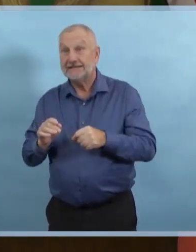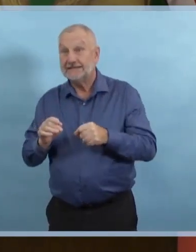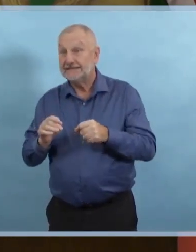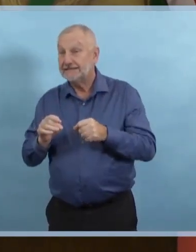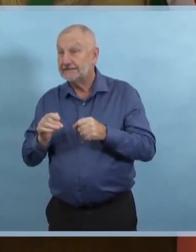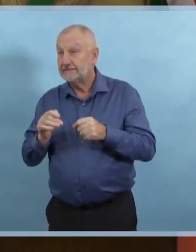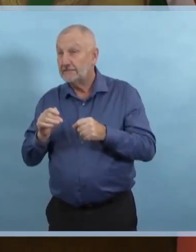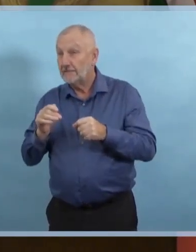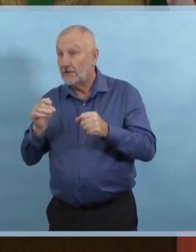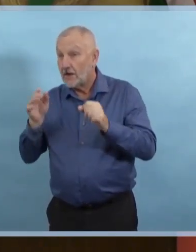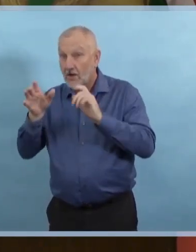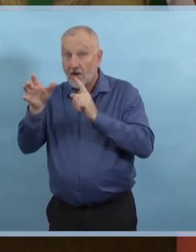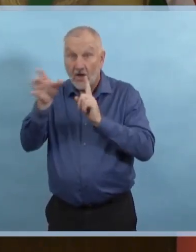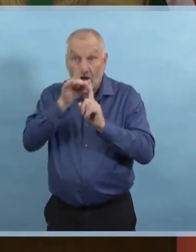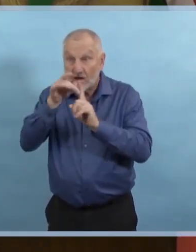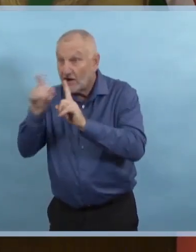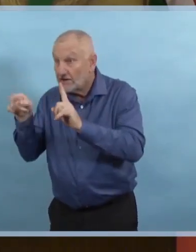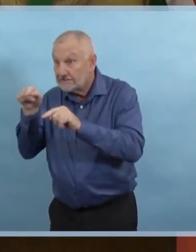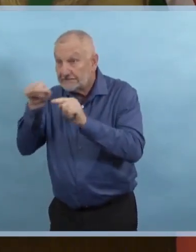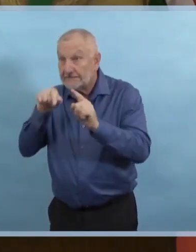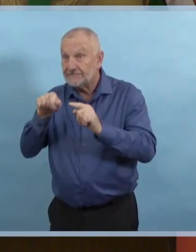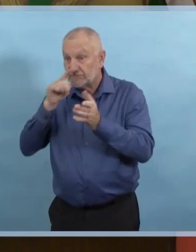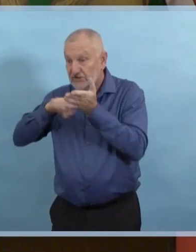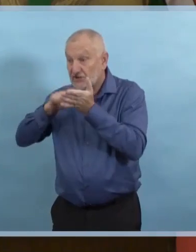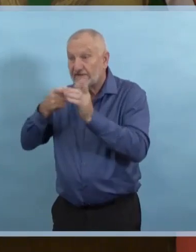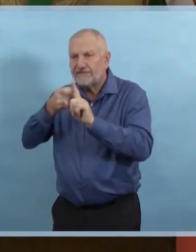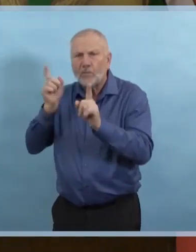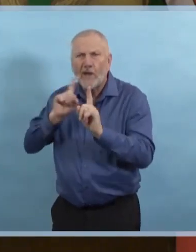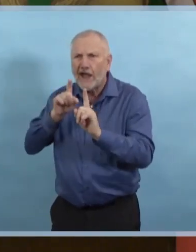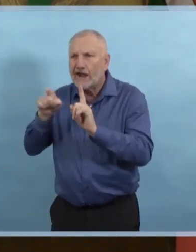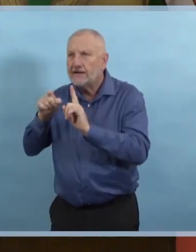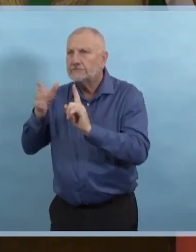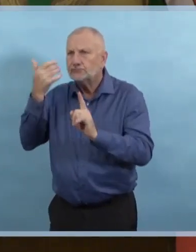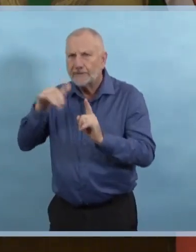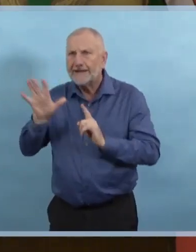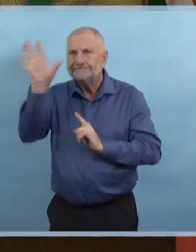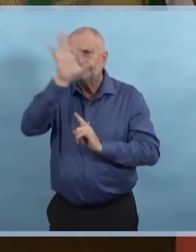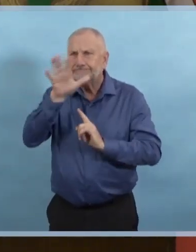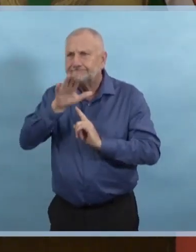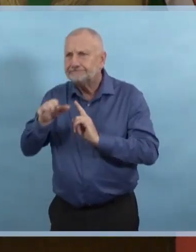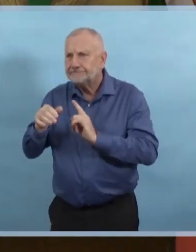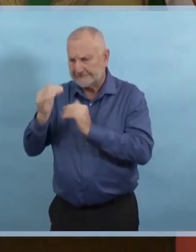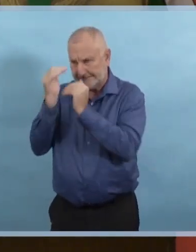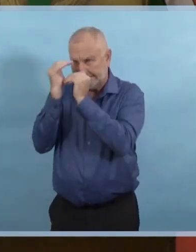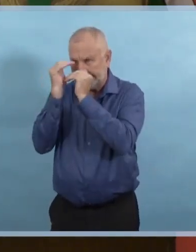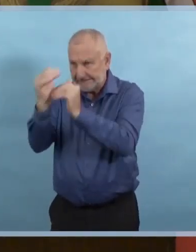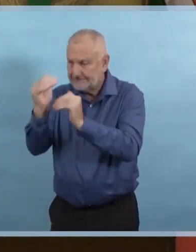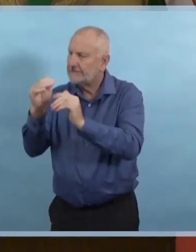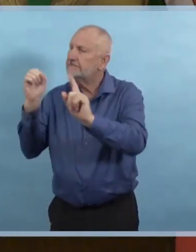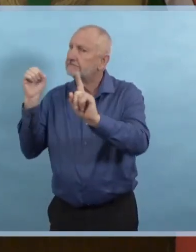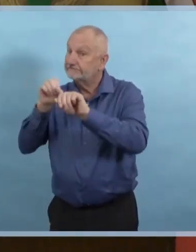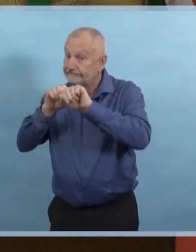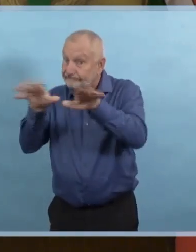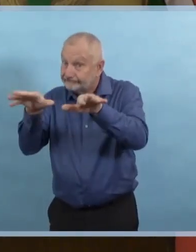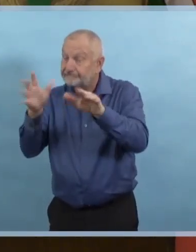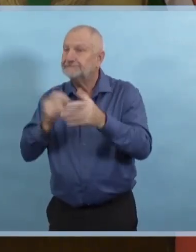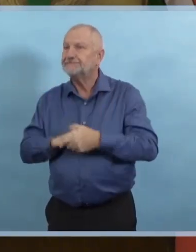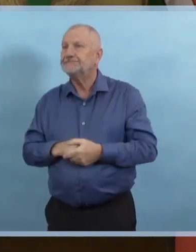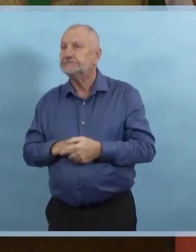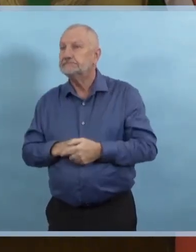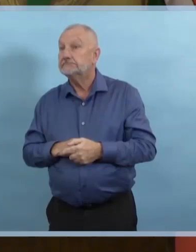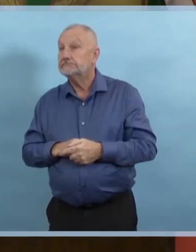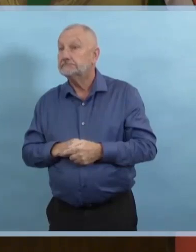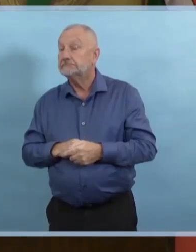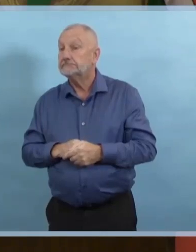Comme nous l'avons mentionné, nous avons élargi le niveau restreint dans le nord et nous faisons des changements aux exigences relatives aux